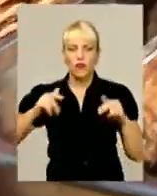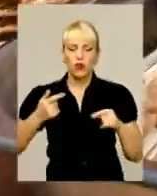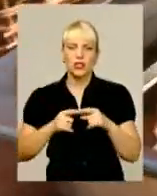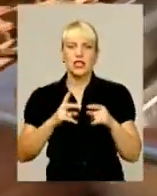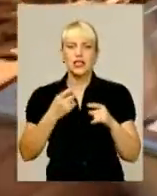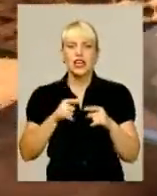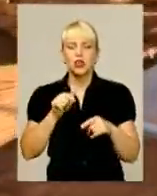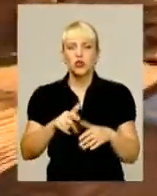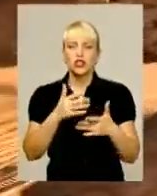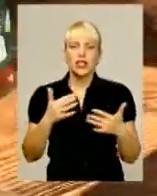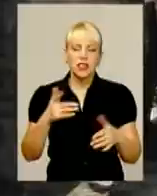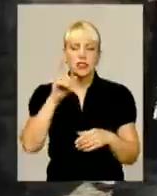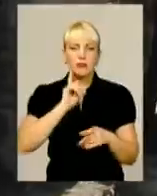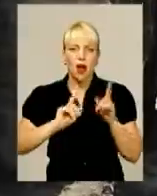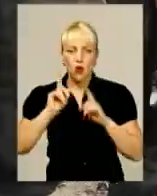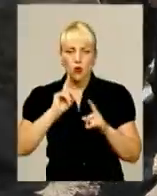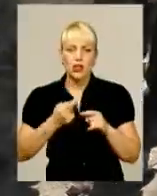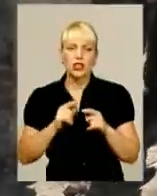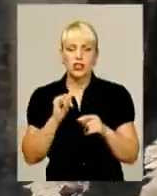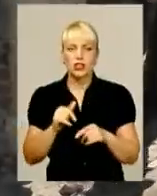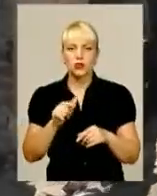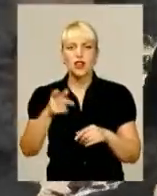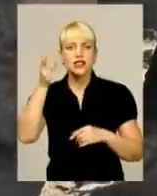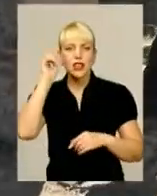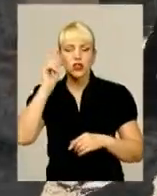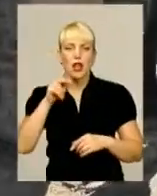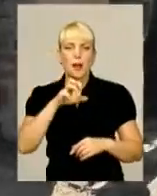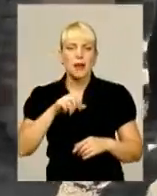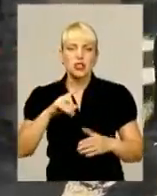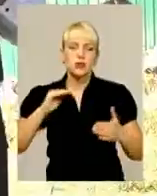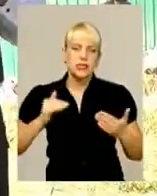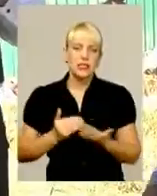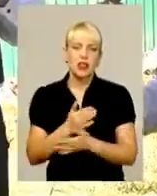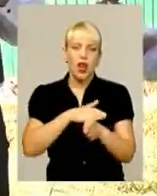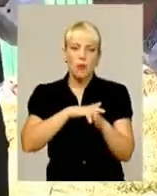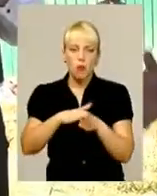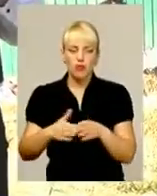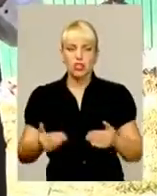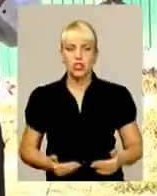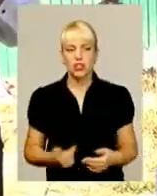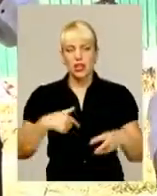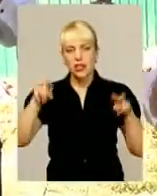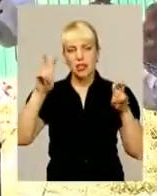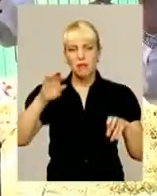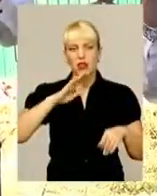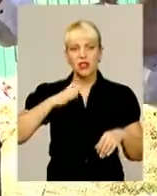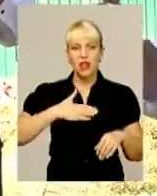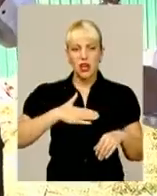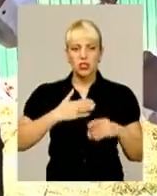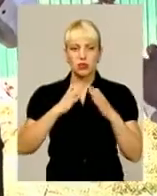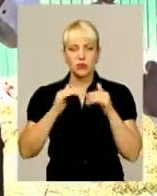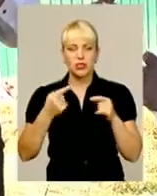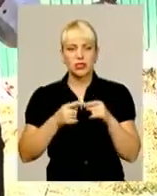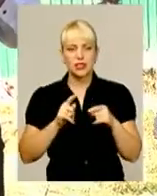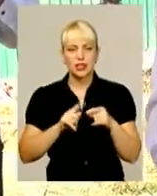смаколики і розваги, тож стародавній миджибіж наче заново наповнився життям. Тематика нашої корчми – це кінофільм